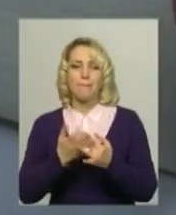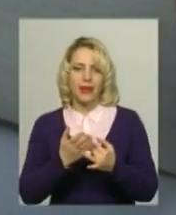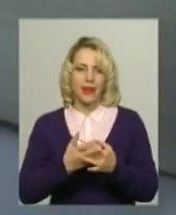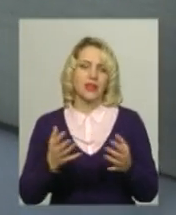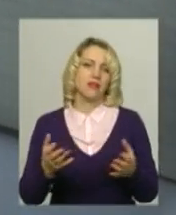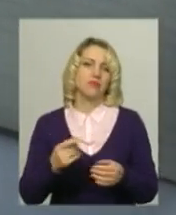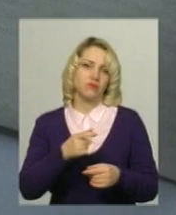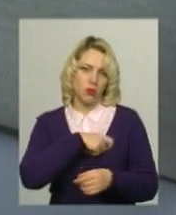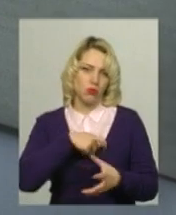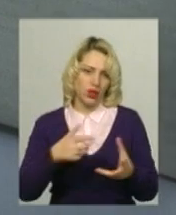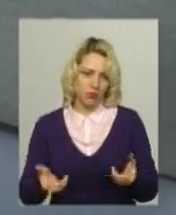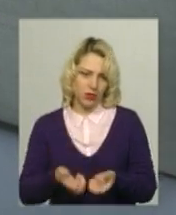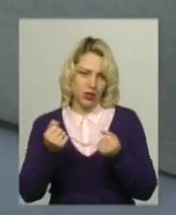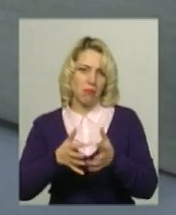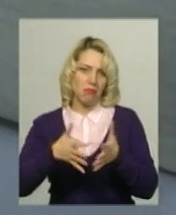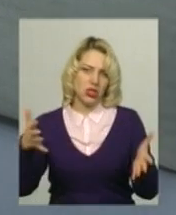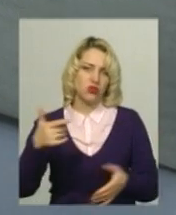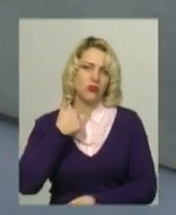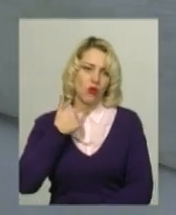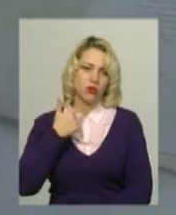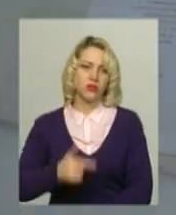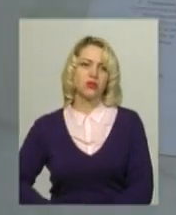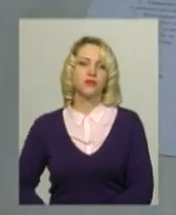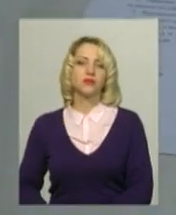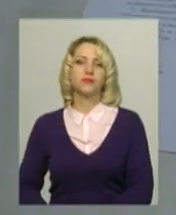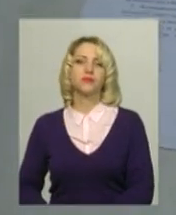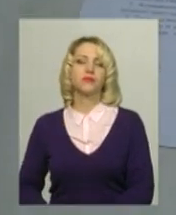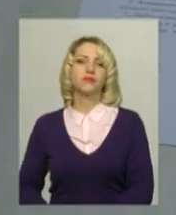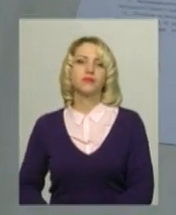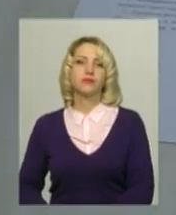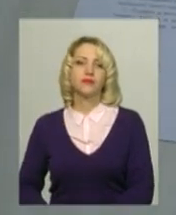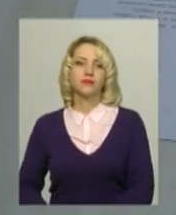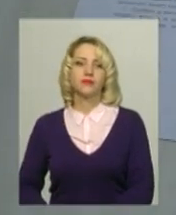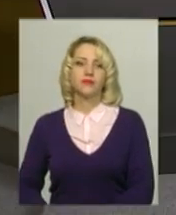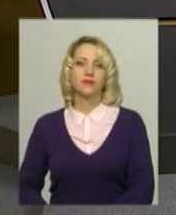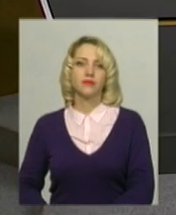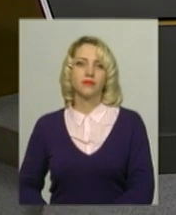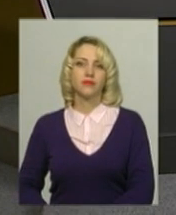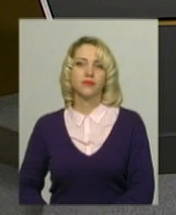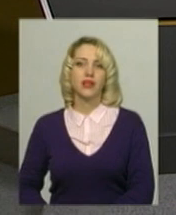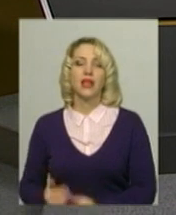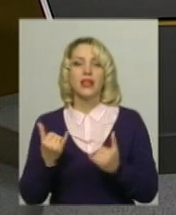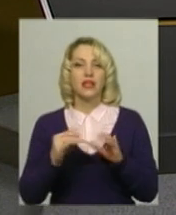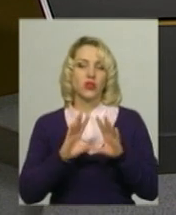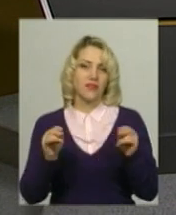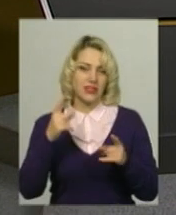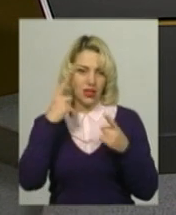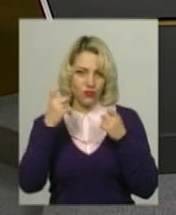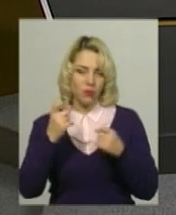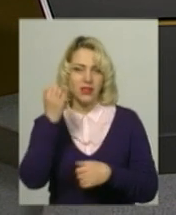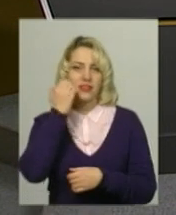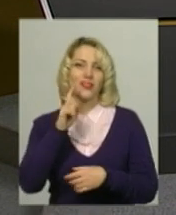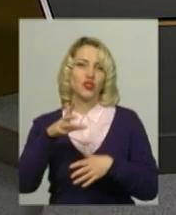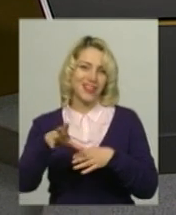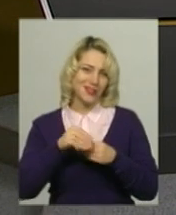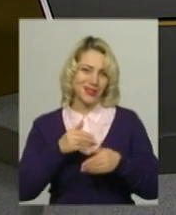не вперше та більшість голосів. Світлана Поробок, Іван Мовчан, Віктор Кривий, Новини, Подільоцентр. На сьогодні це усі новини. Дякуємо,